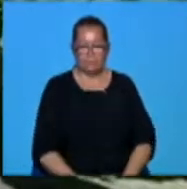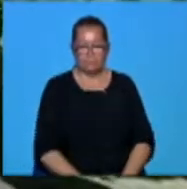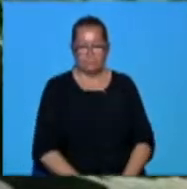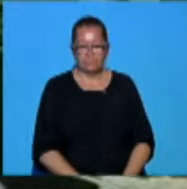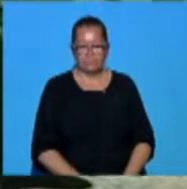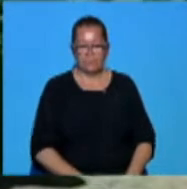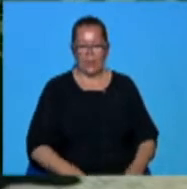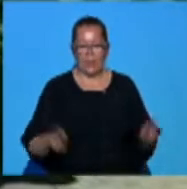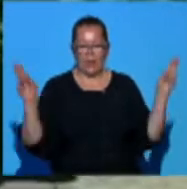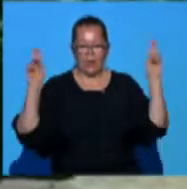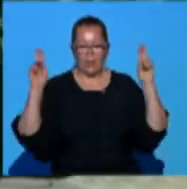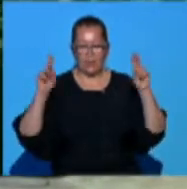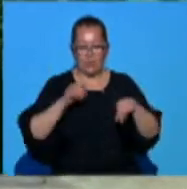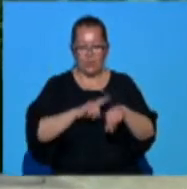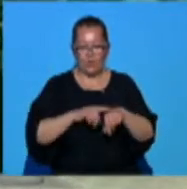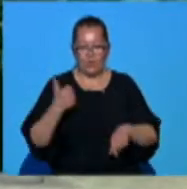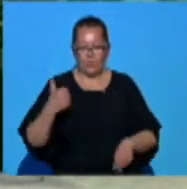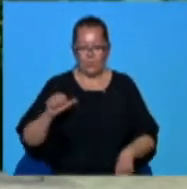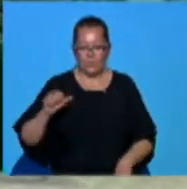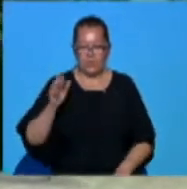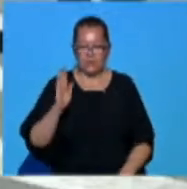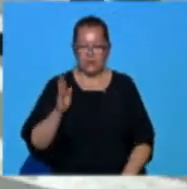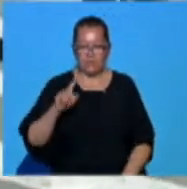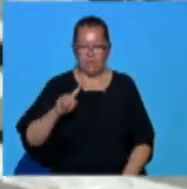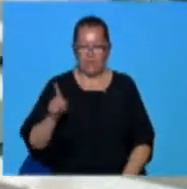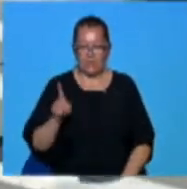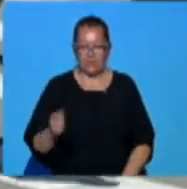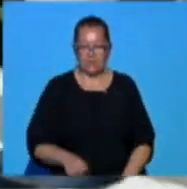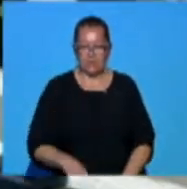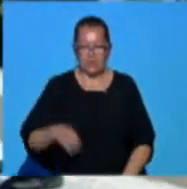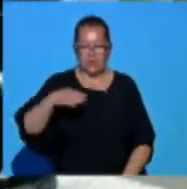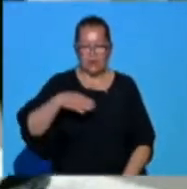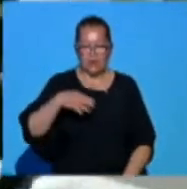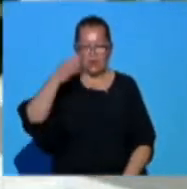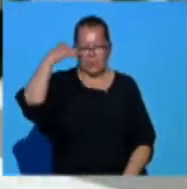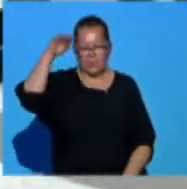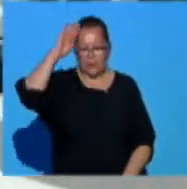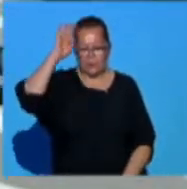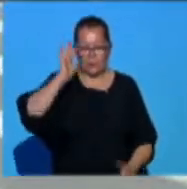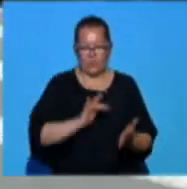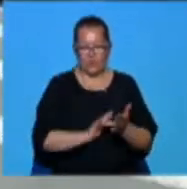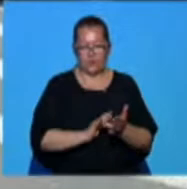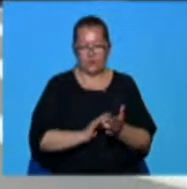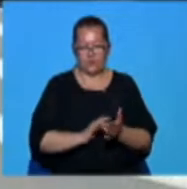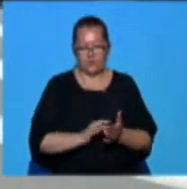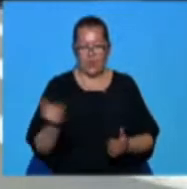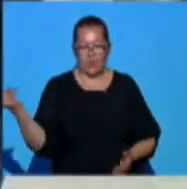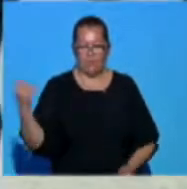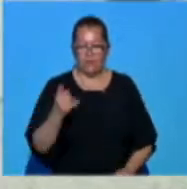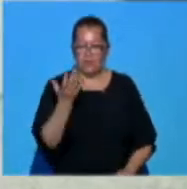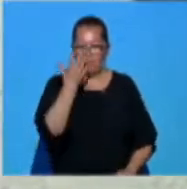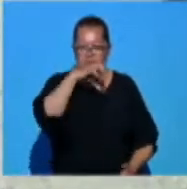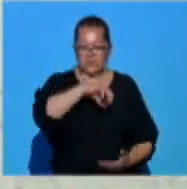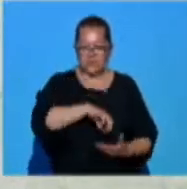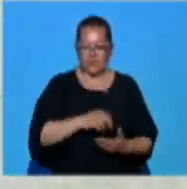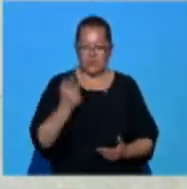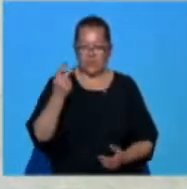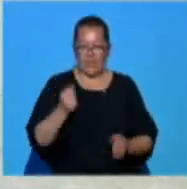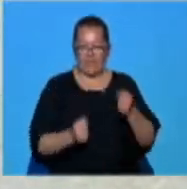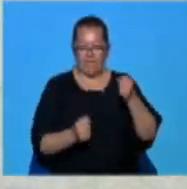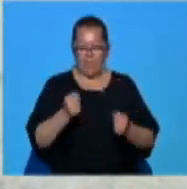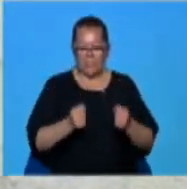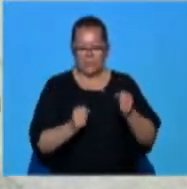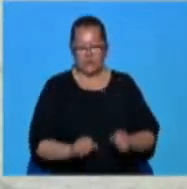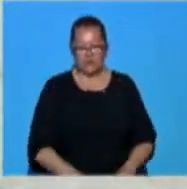Alarma s-a dat în jurul orei 11 și 15 minute. Inspectoratul pentru situații de urgență Vulcea a trimis la fața locului trei autospeciale de